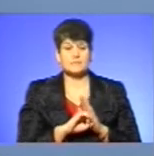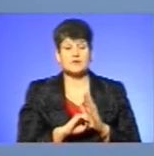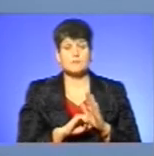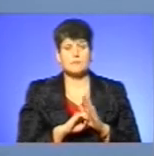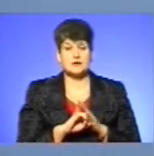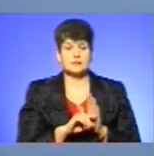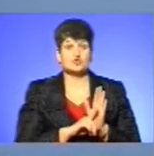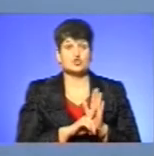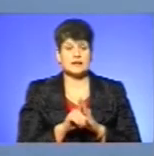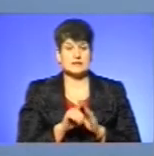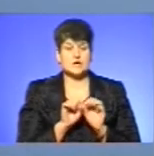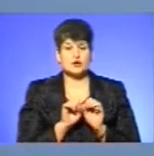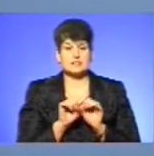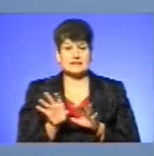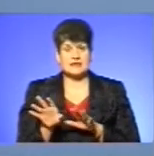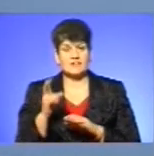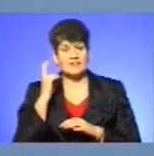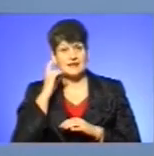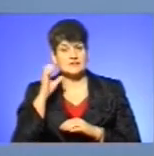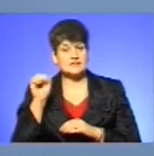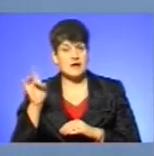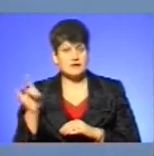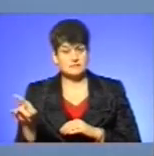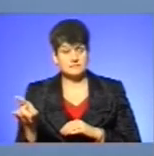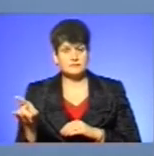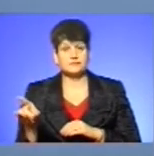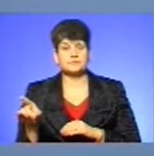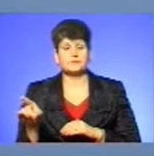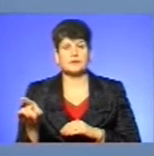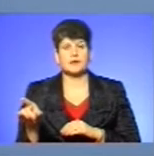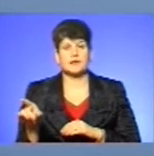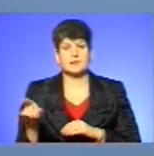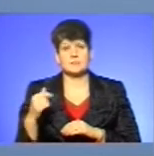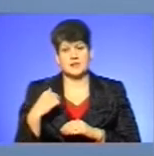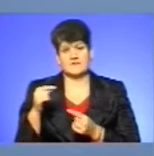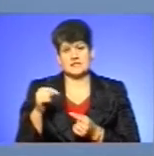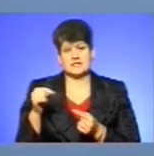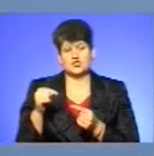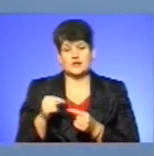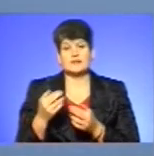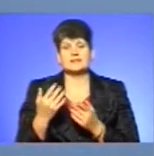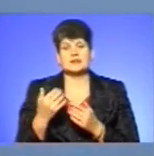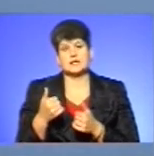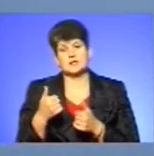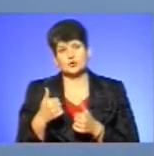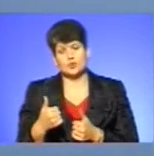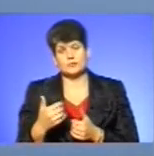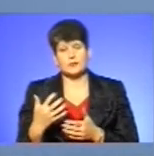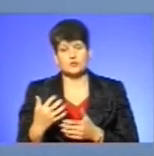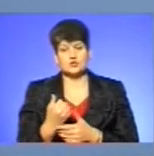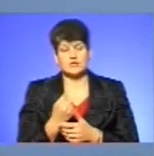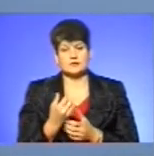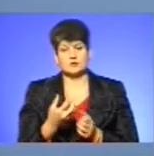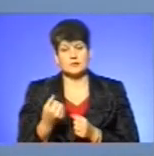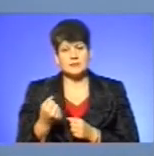розсилка на компанію «Київстар». Ми визначали, наскільки добре проходила ця інформація,